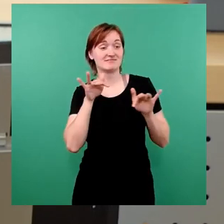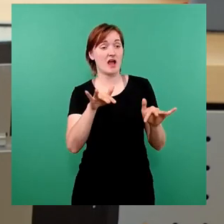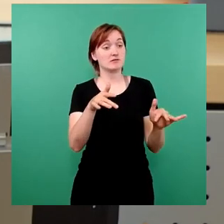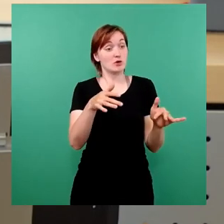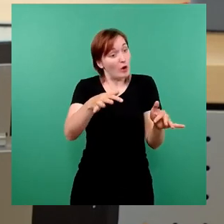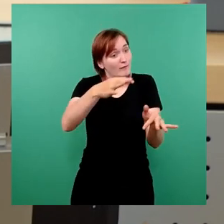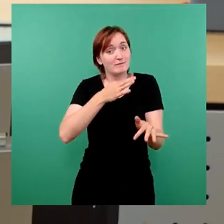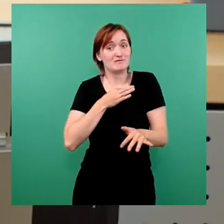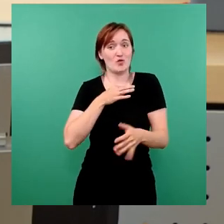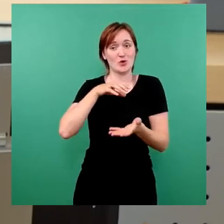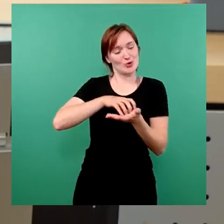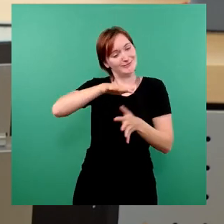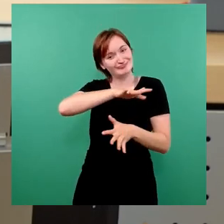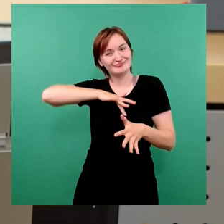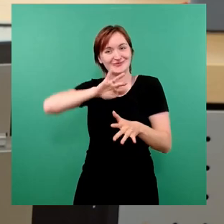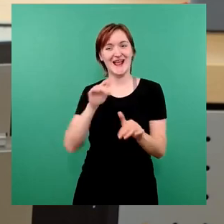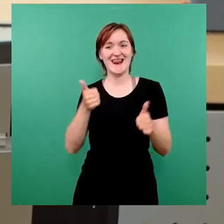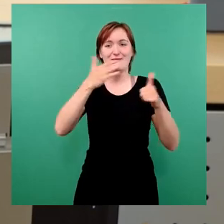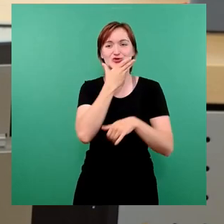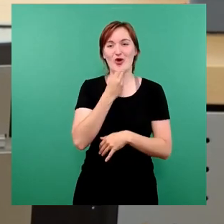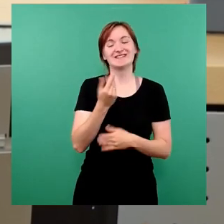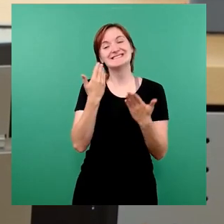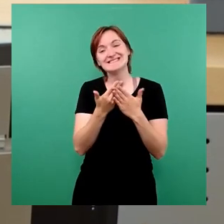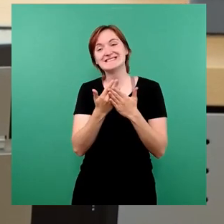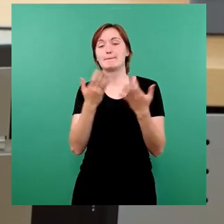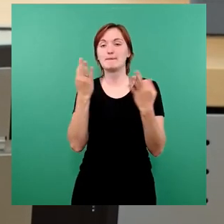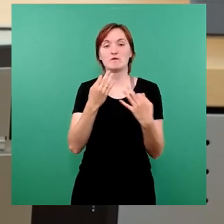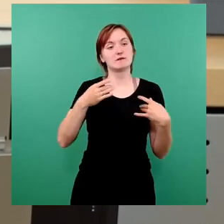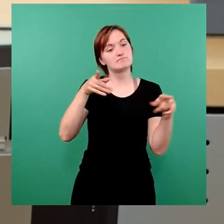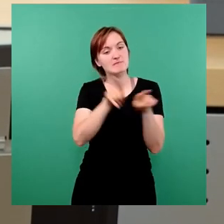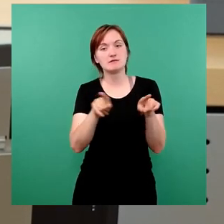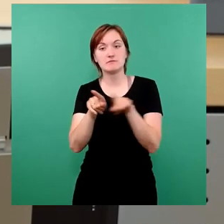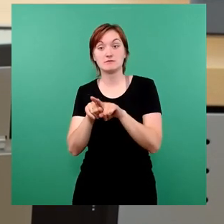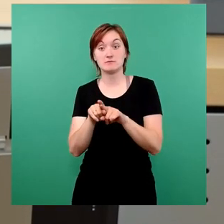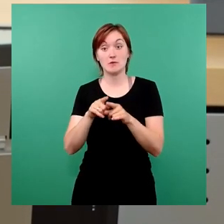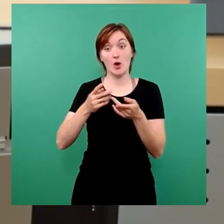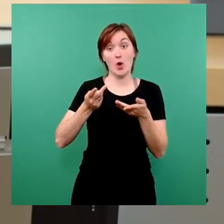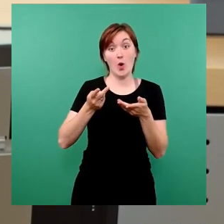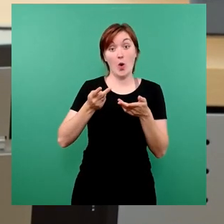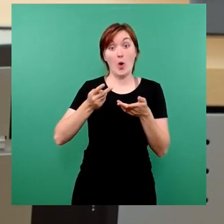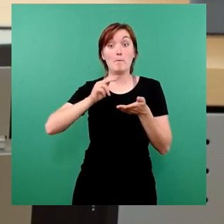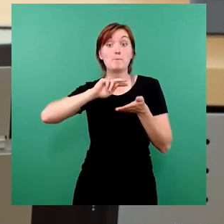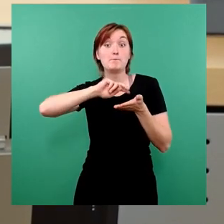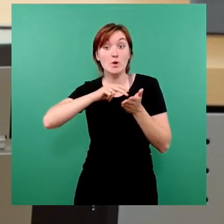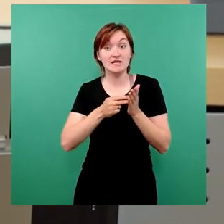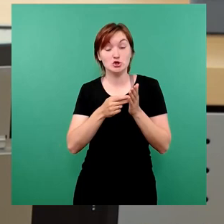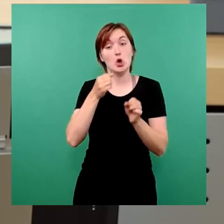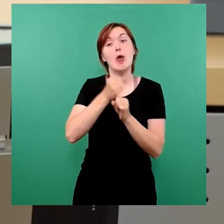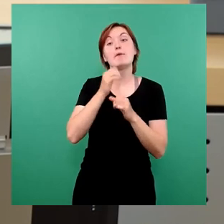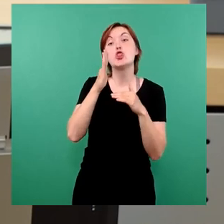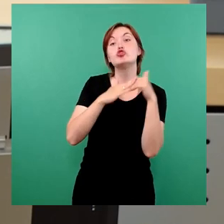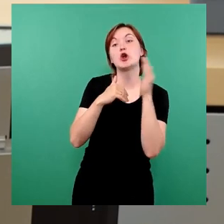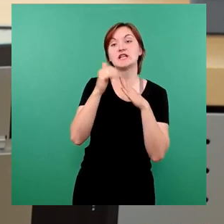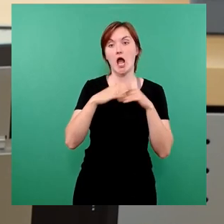lebenswert. Dafür ist es wichtig, dass ein paar Dinge passen müssen. Politisch neutral sollten diese immer sein, ergo ohne